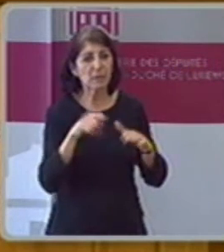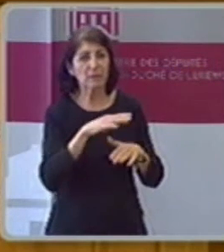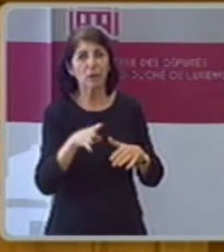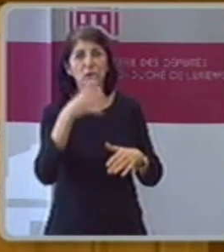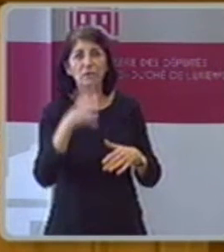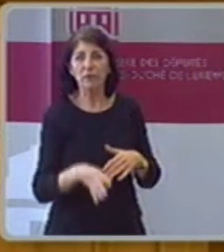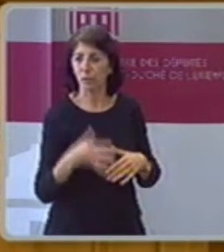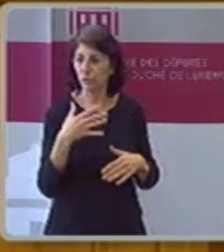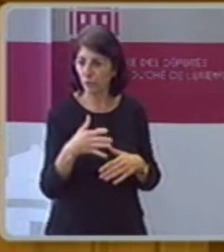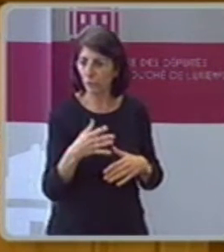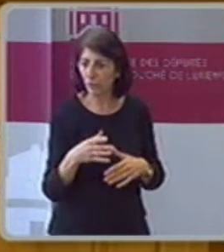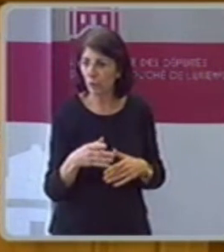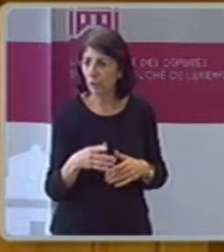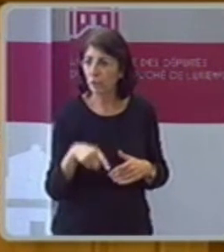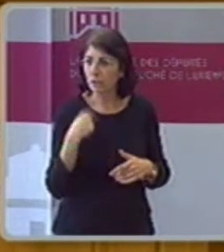Beschäftigungsmaßnahmen haben